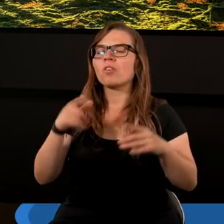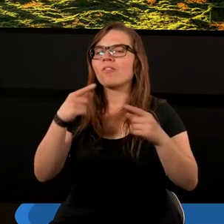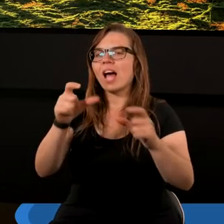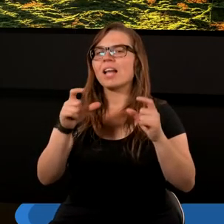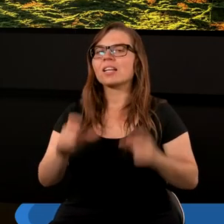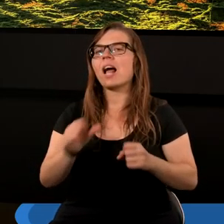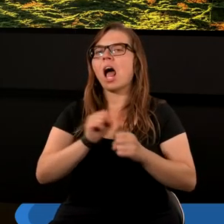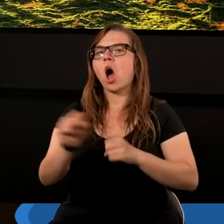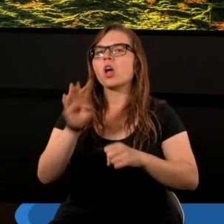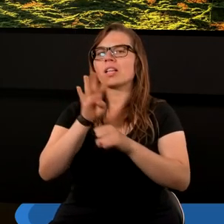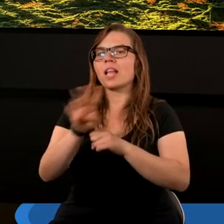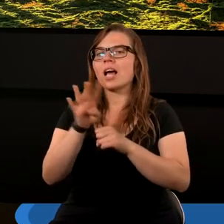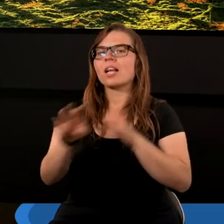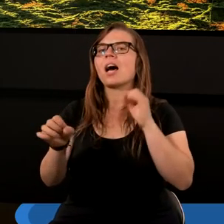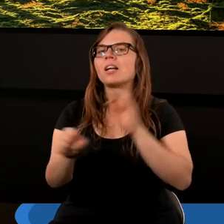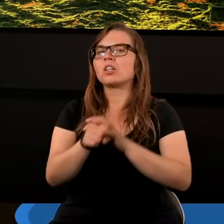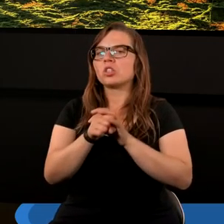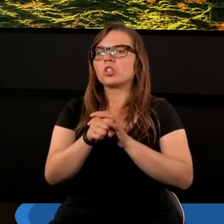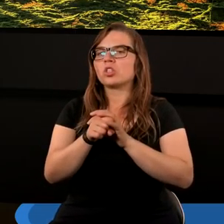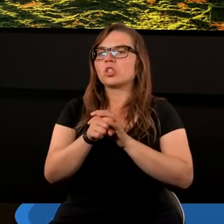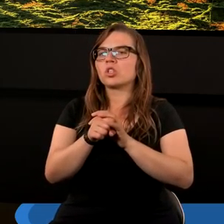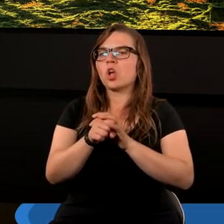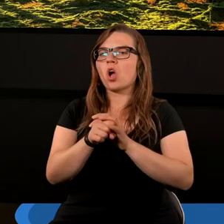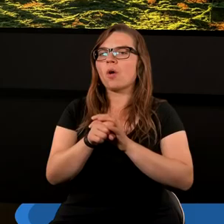wersety od czternastego